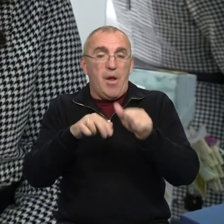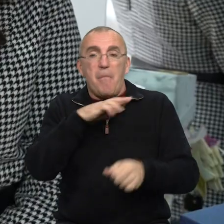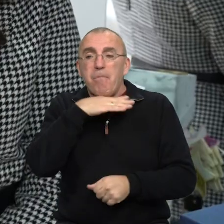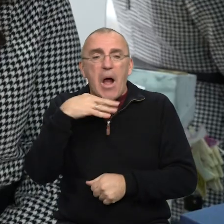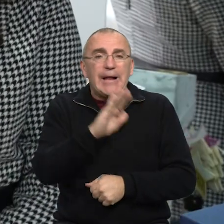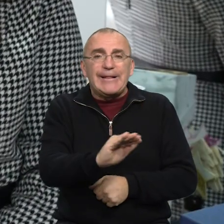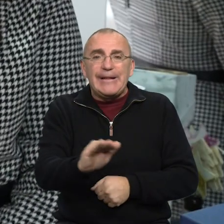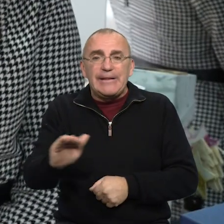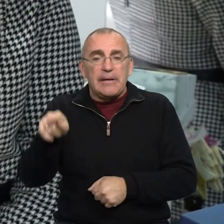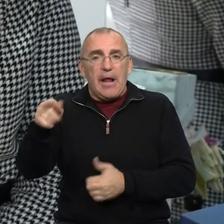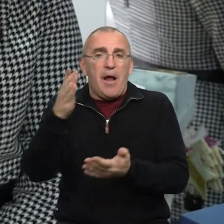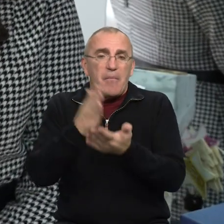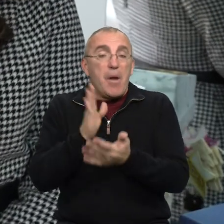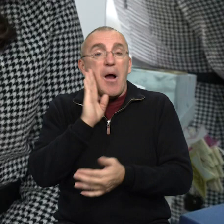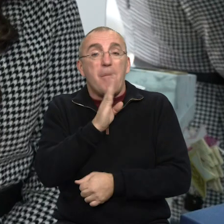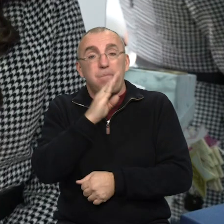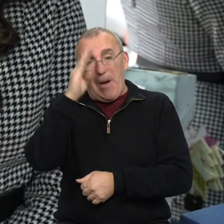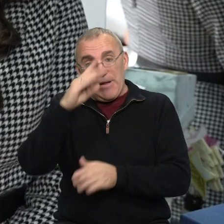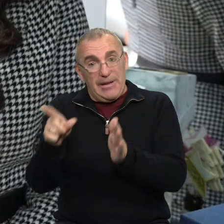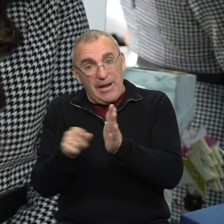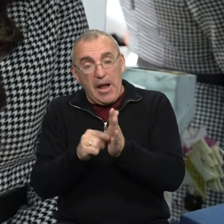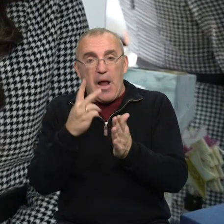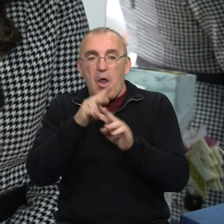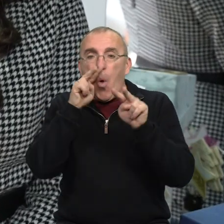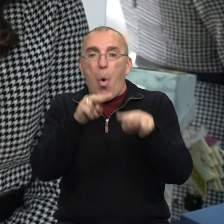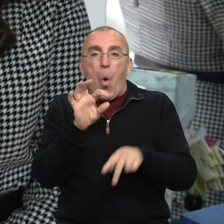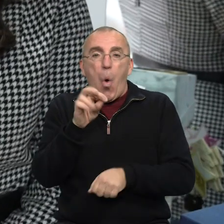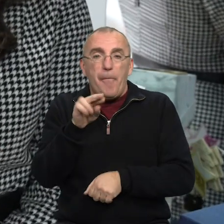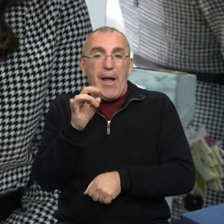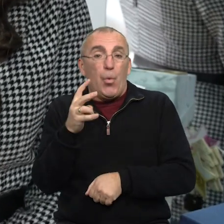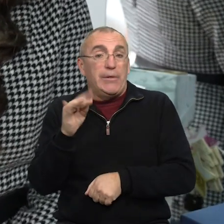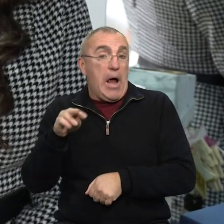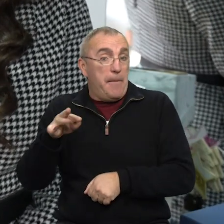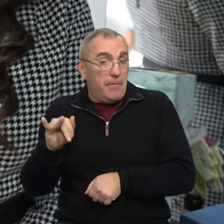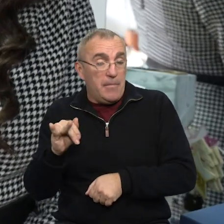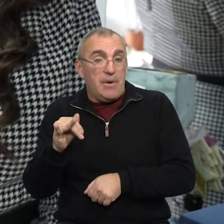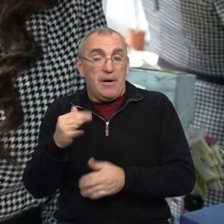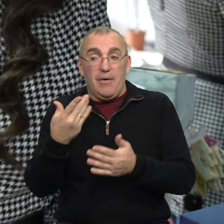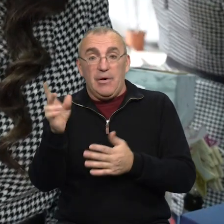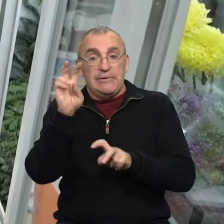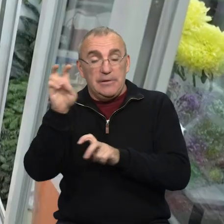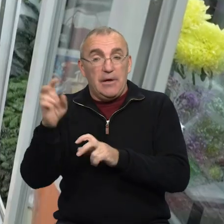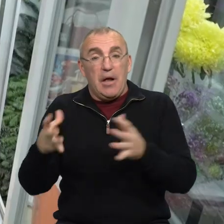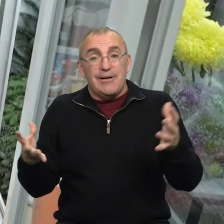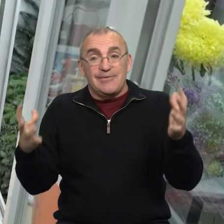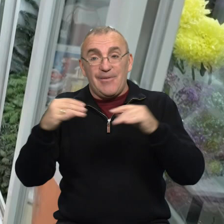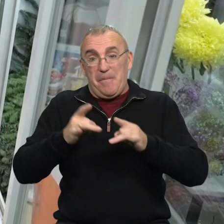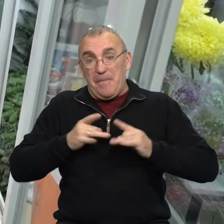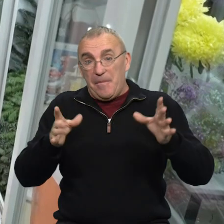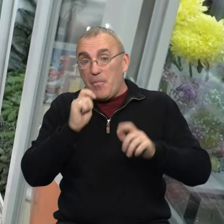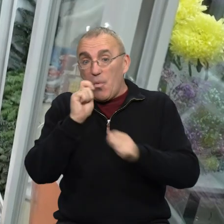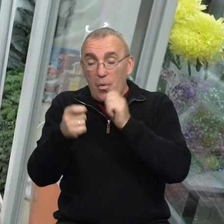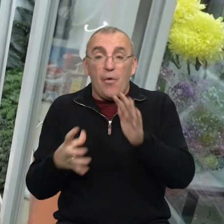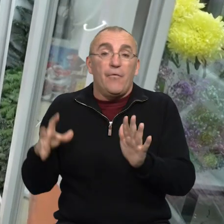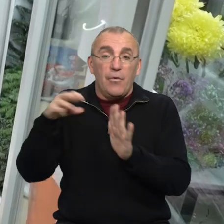Багато дітей там є з батьками або опікунами, тільки 16 статусних. До збору різдвяно